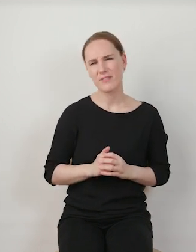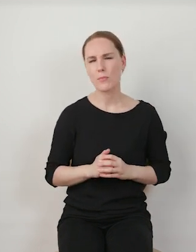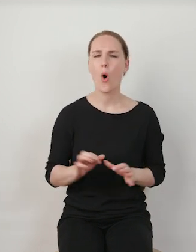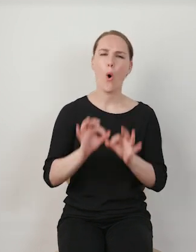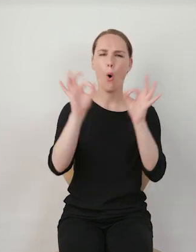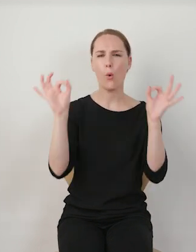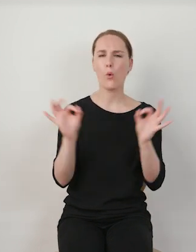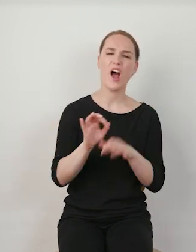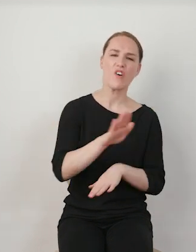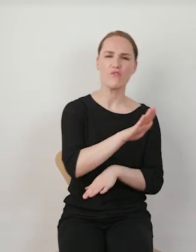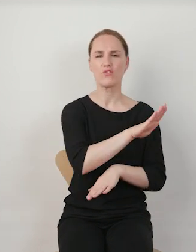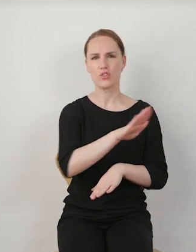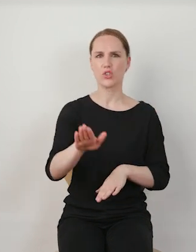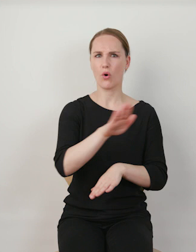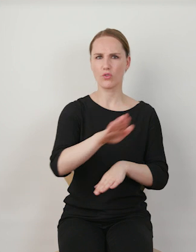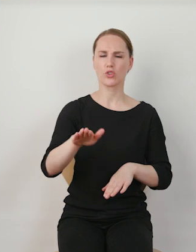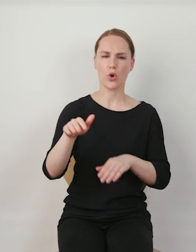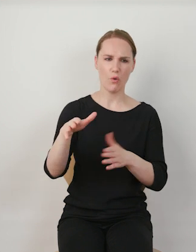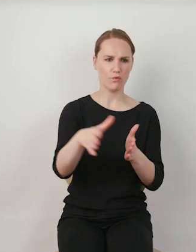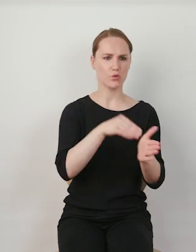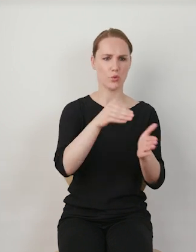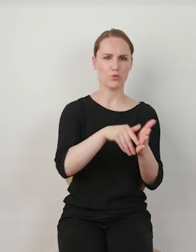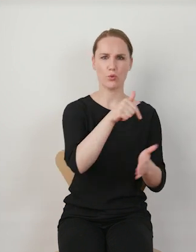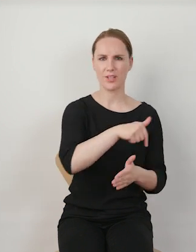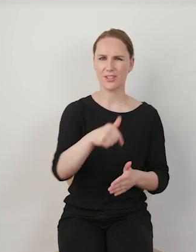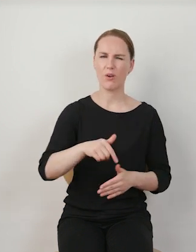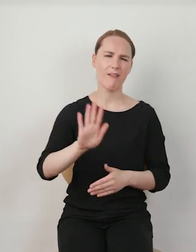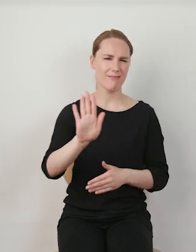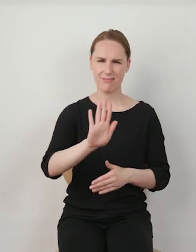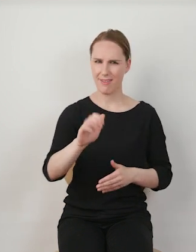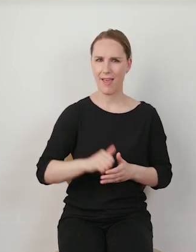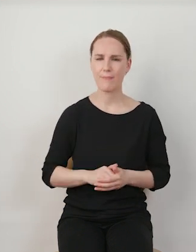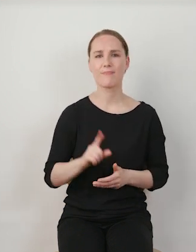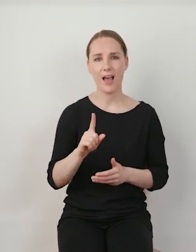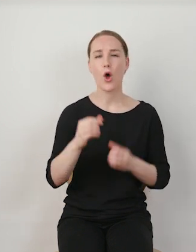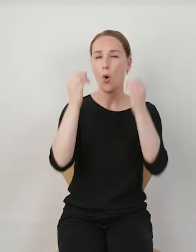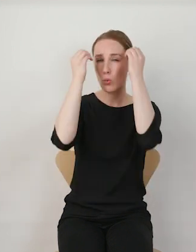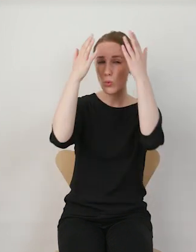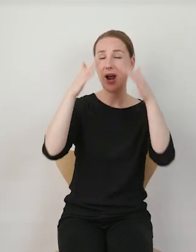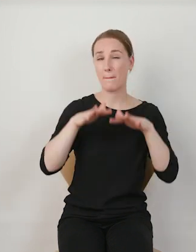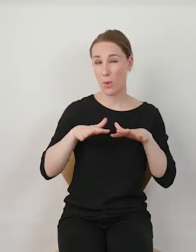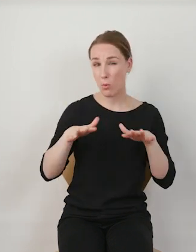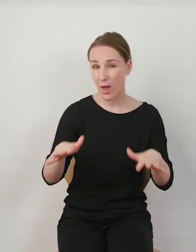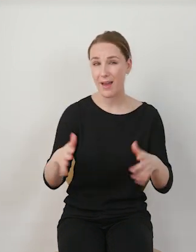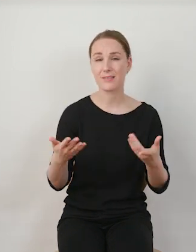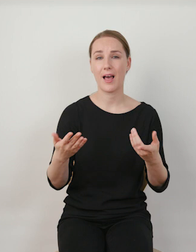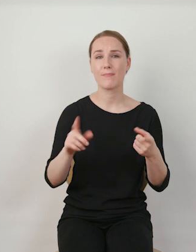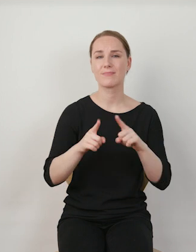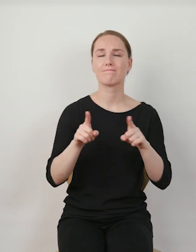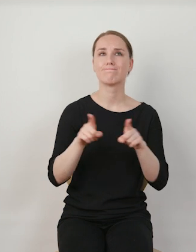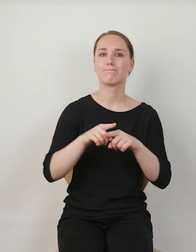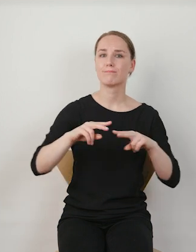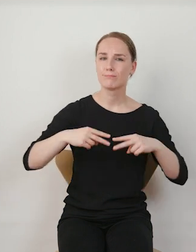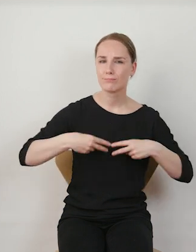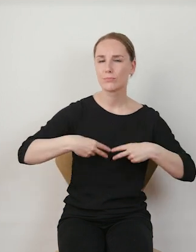znaczy, że nie we wszystkich obszarach dostrzeżemy tiktokizację, ale jeśli chodzi o kulturę popularną, jeśli chodzi o przekazy